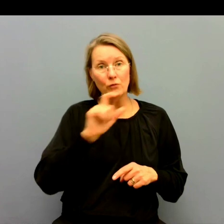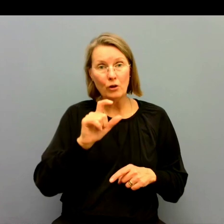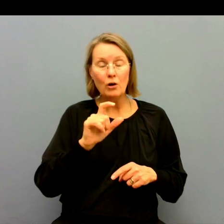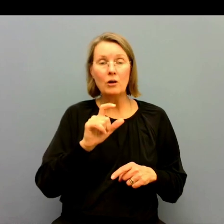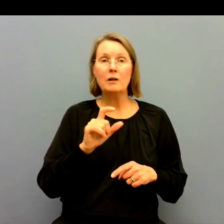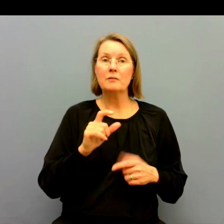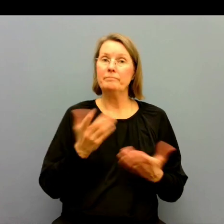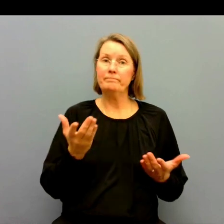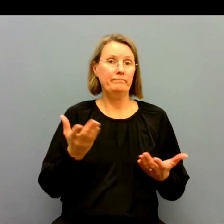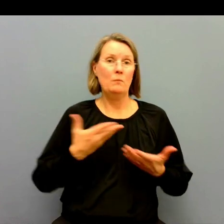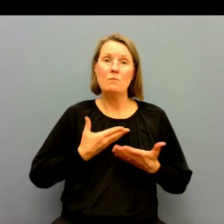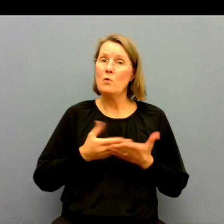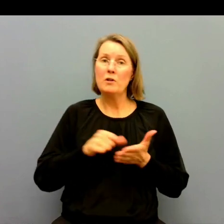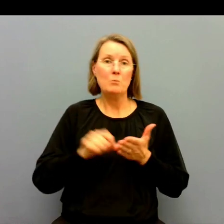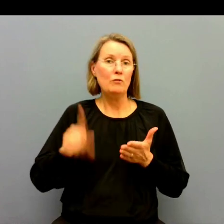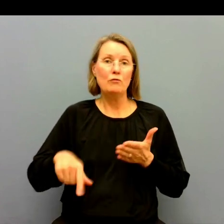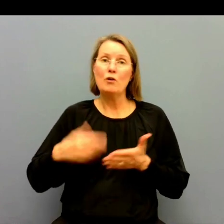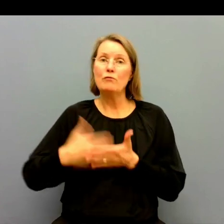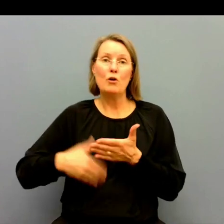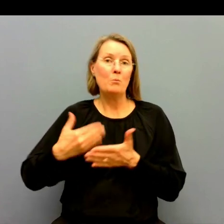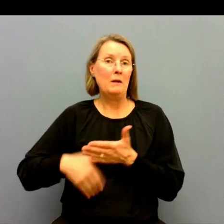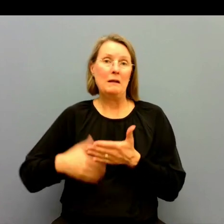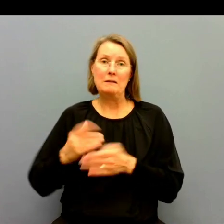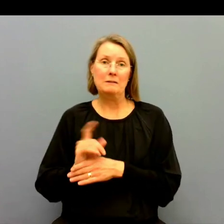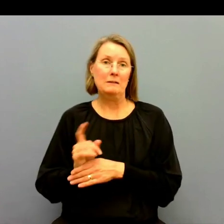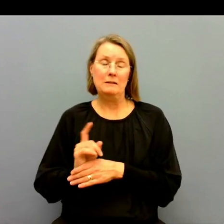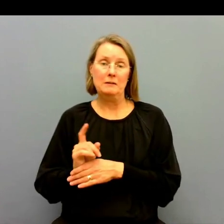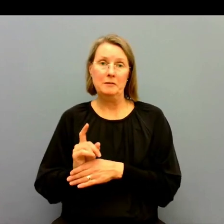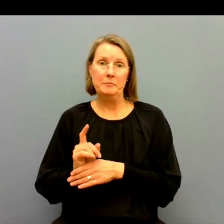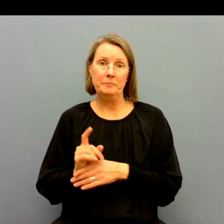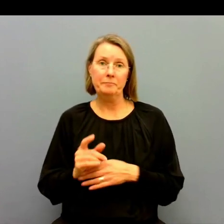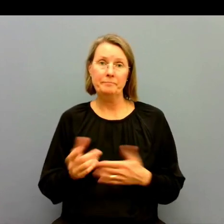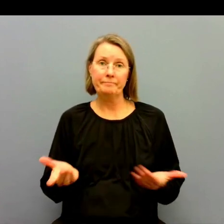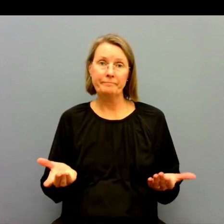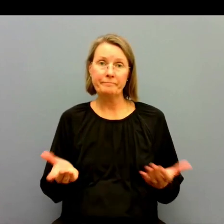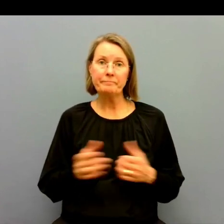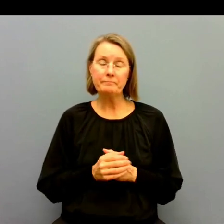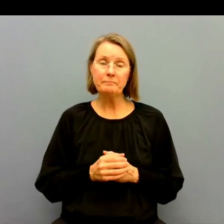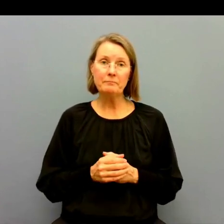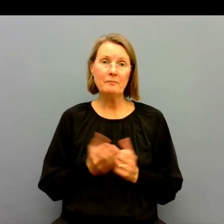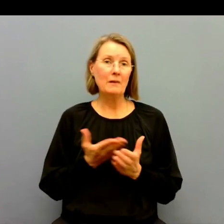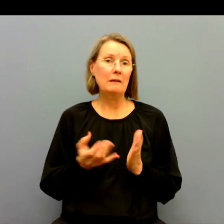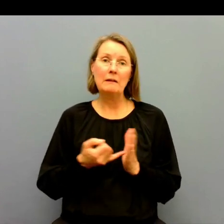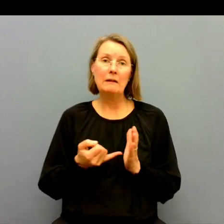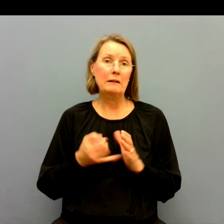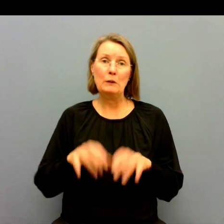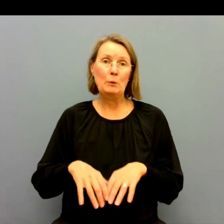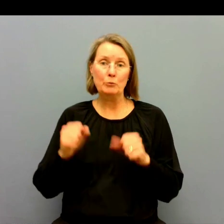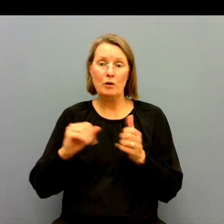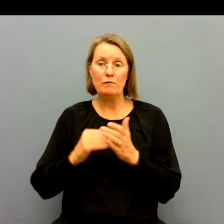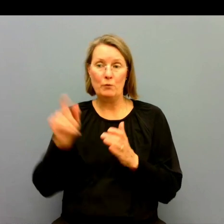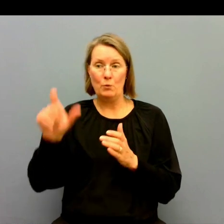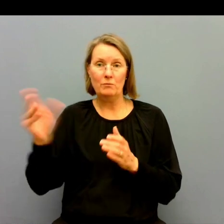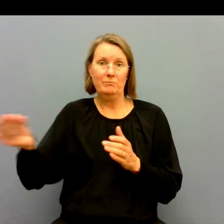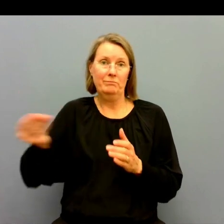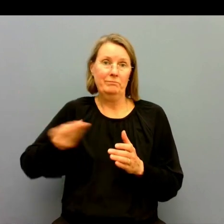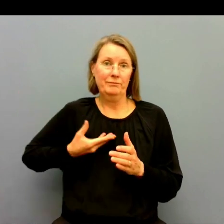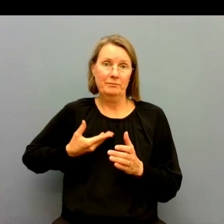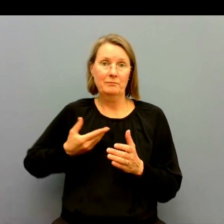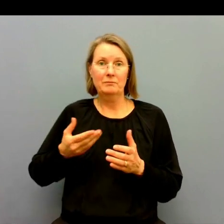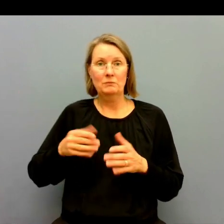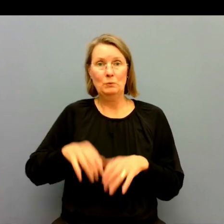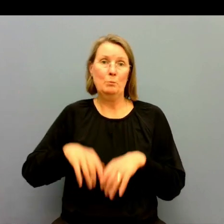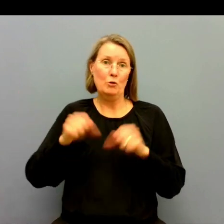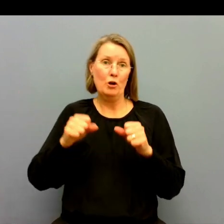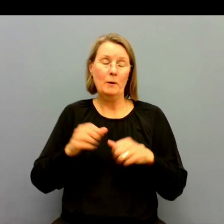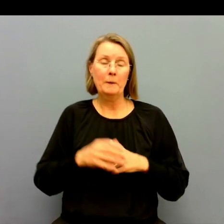under andra liksom som egenföretagare och så. Då har man inte alltid möjlighet att få betald arbetstid för att man inte har det i sitt uppdrag från de som har gett